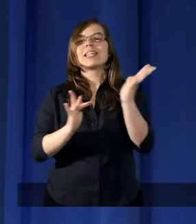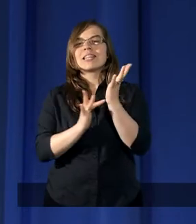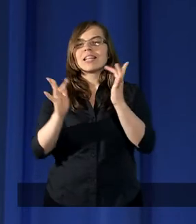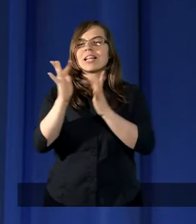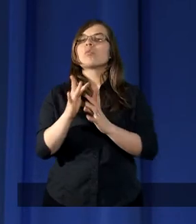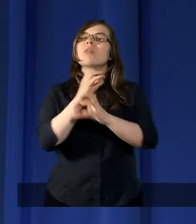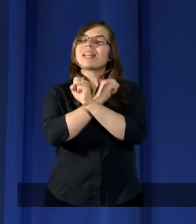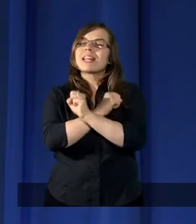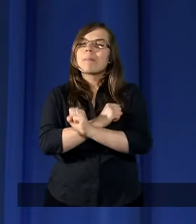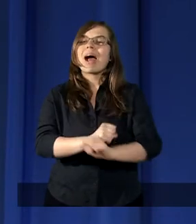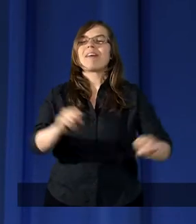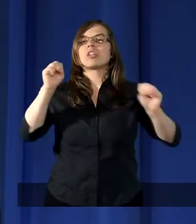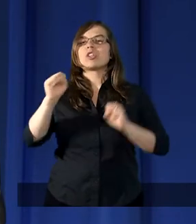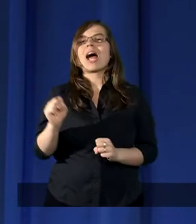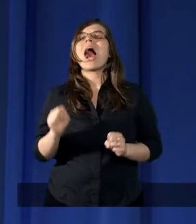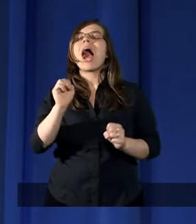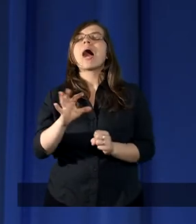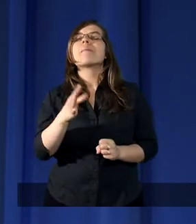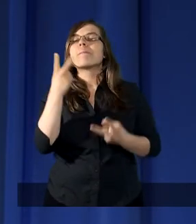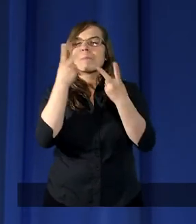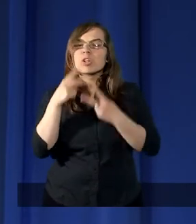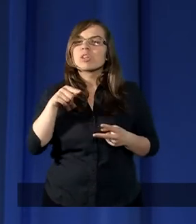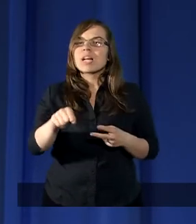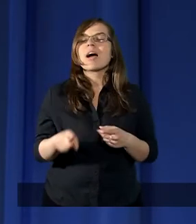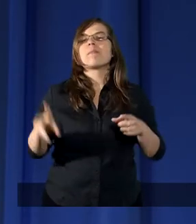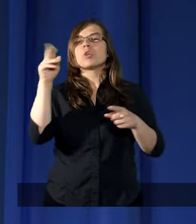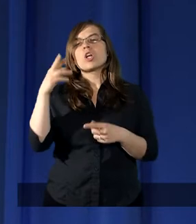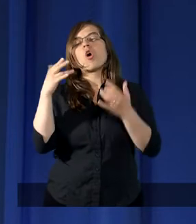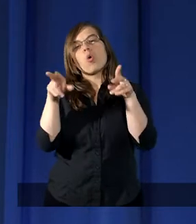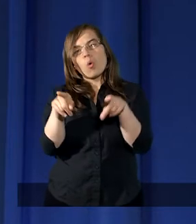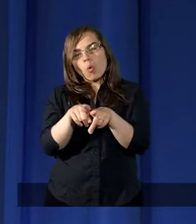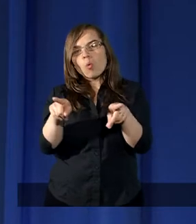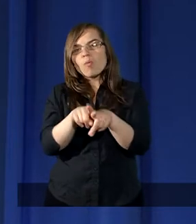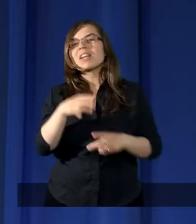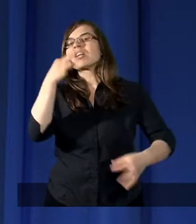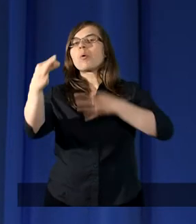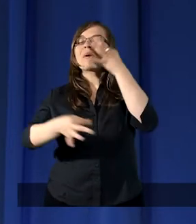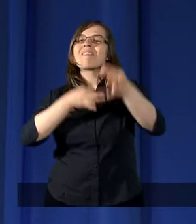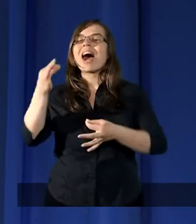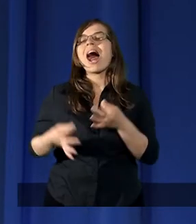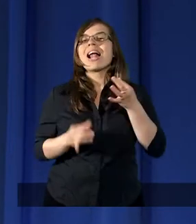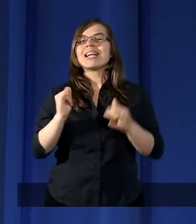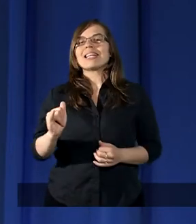Zbawiciela. Ale czytamy, że również śpiewali